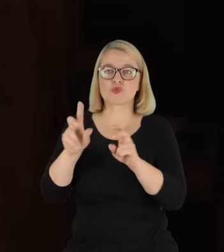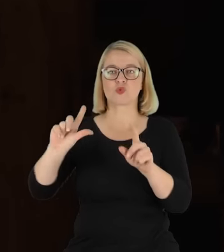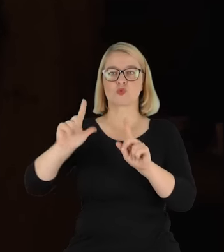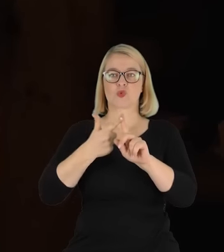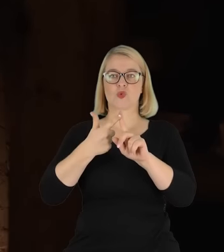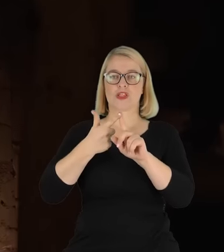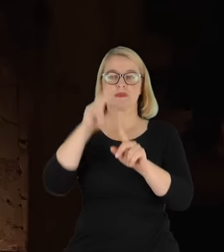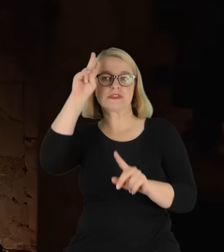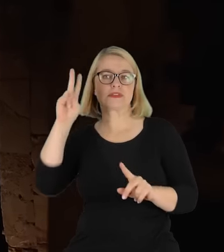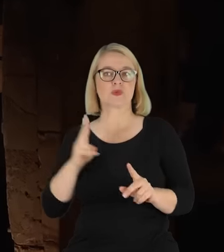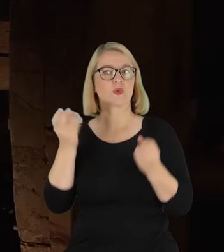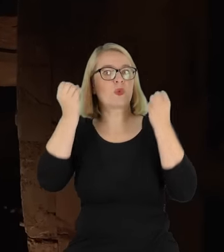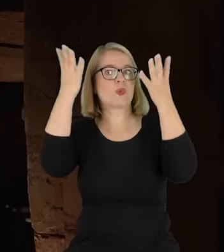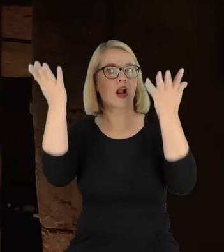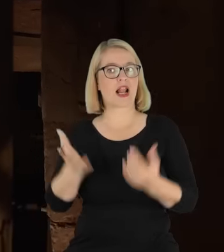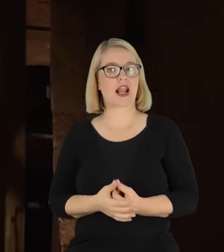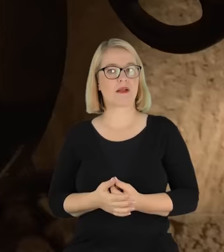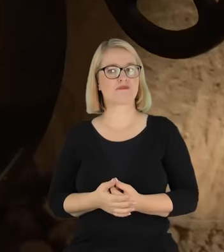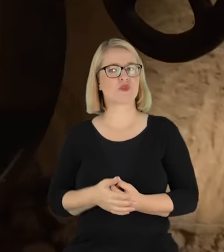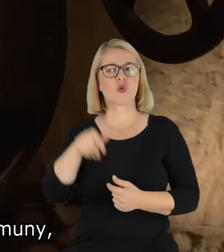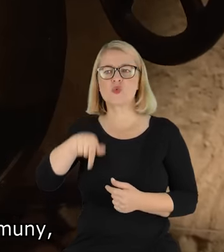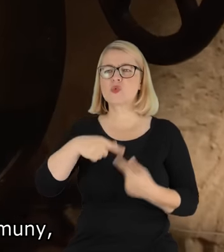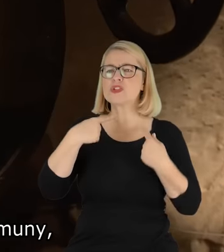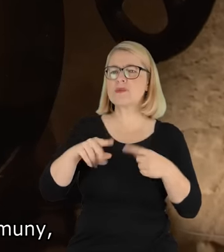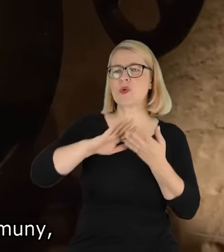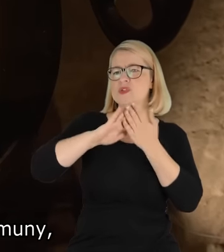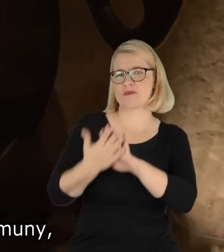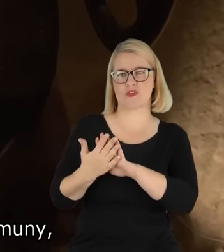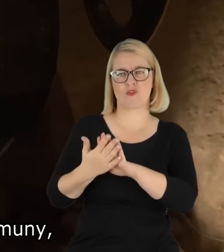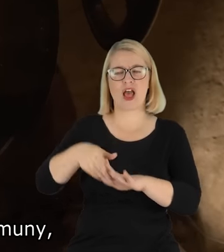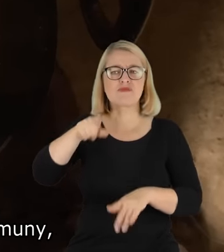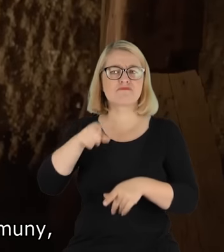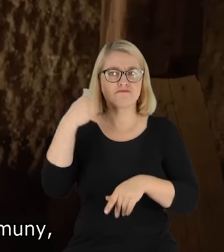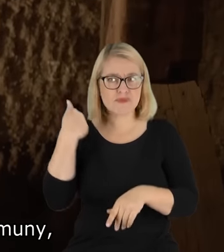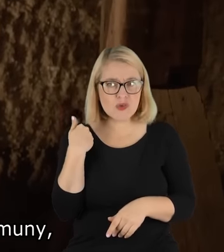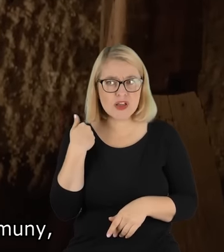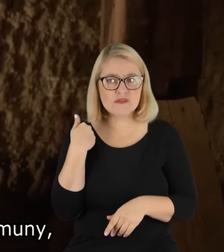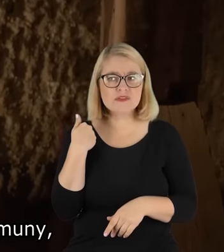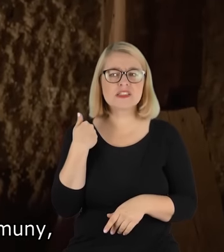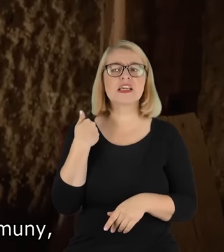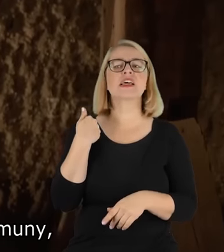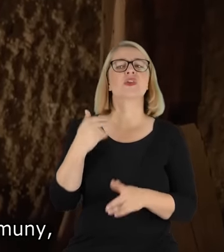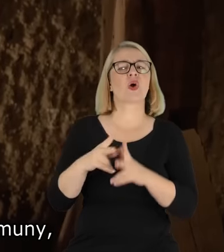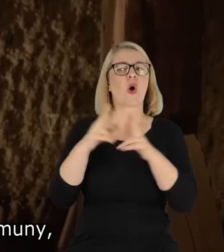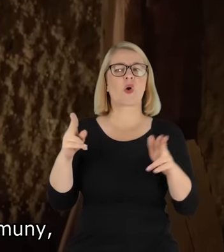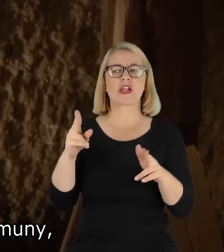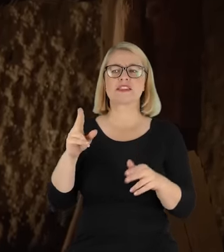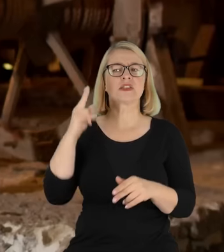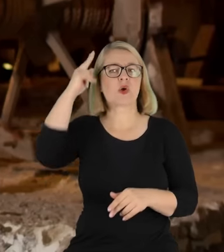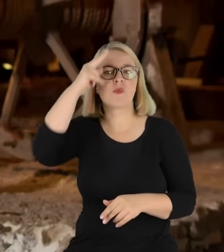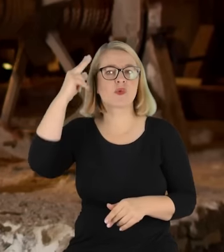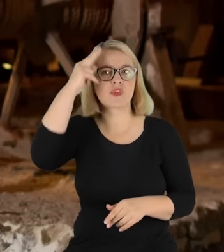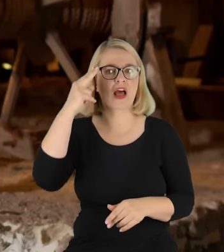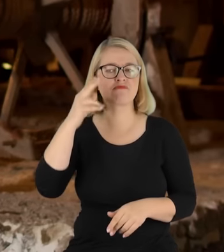Kopalnia nie posiadała żadnych prawy zabytków, a nawet te zabytki, które były, to w czasach tzw. głębokiej komuny